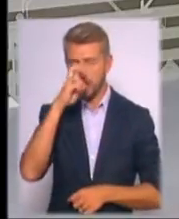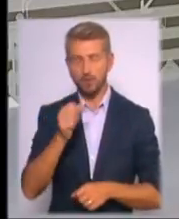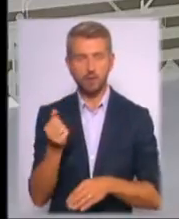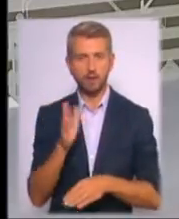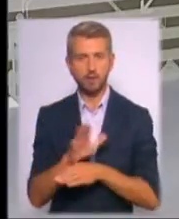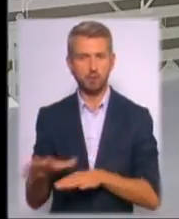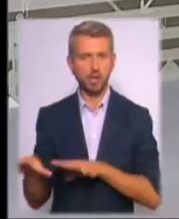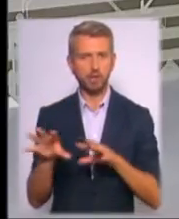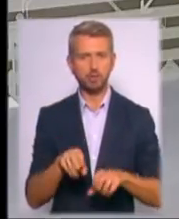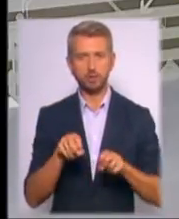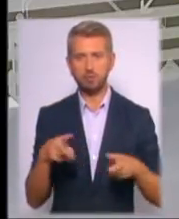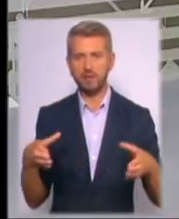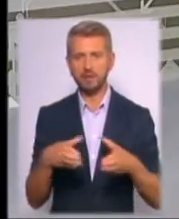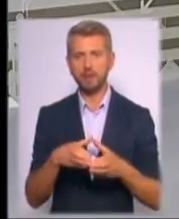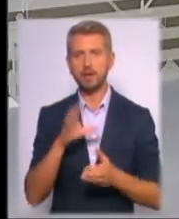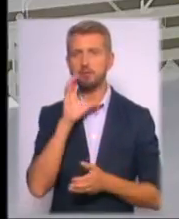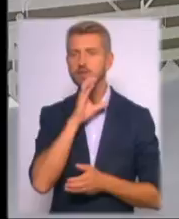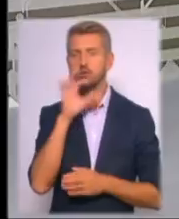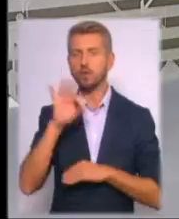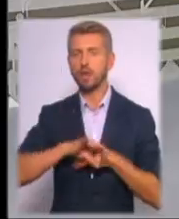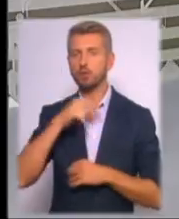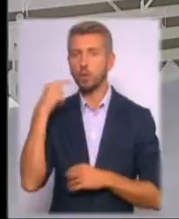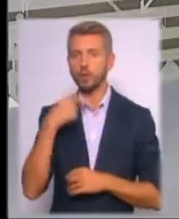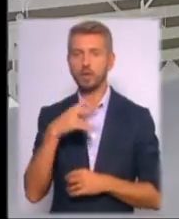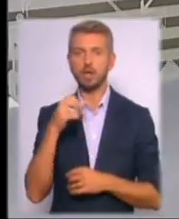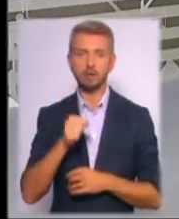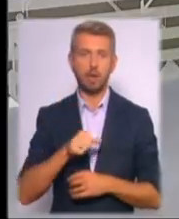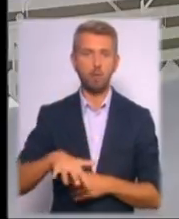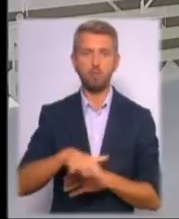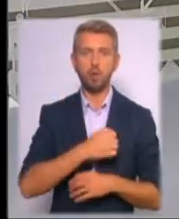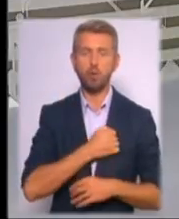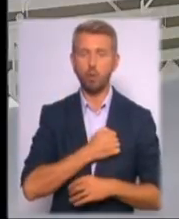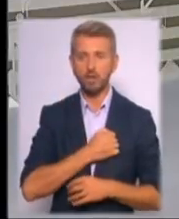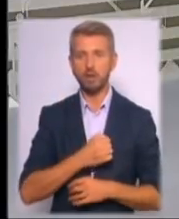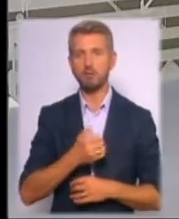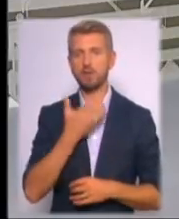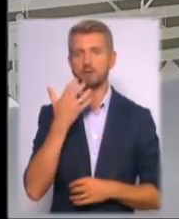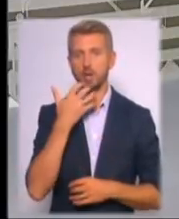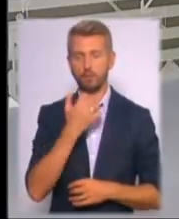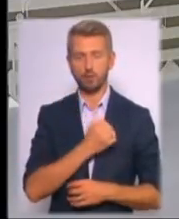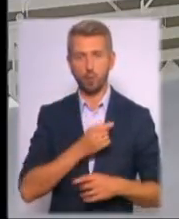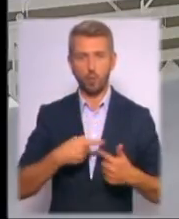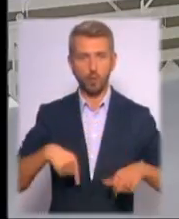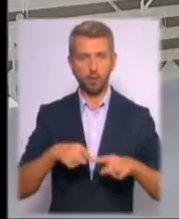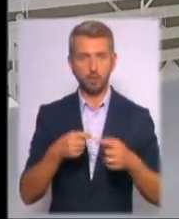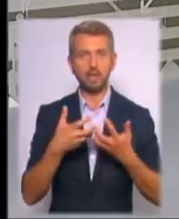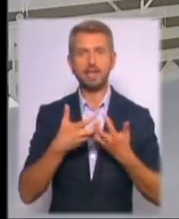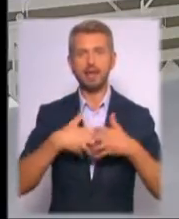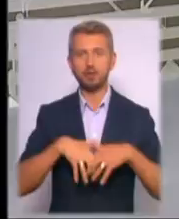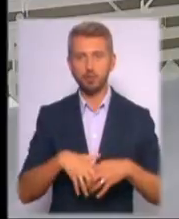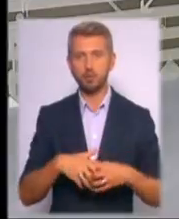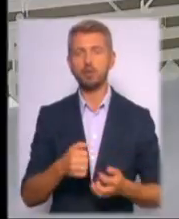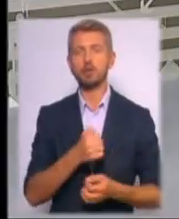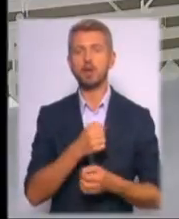спецназ з північного заходу Росії на полігони Південного військового округу. Техніку інженерно-аеродромної служби перебазовують на